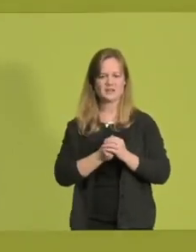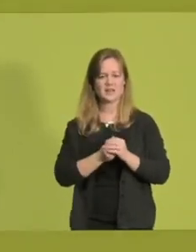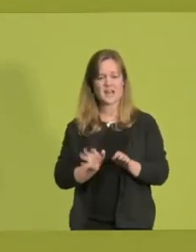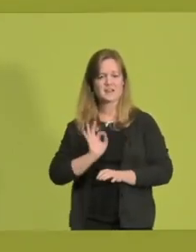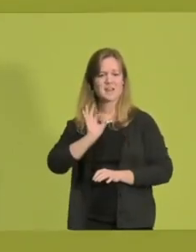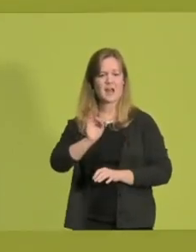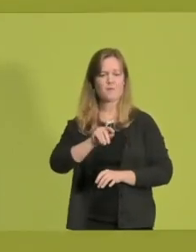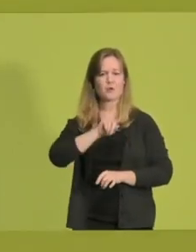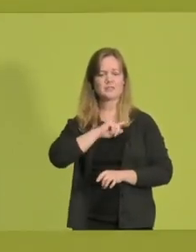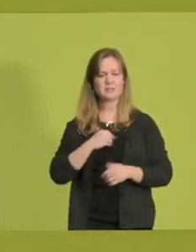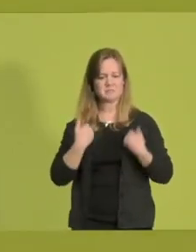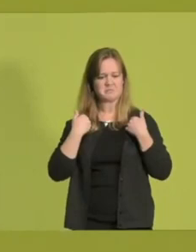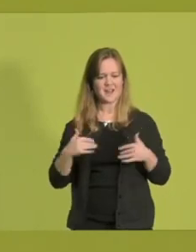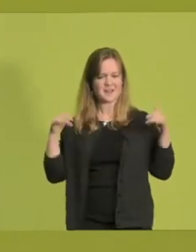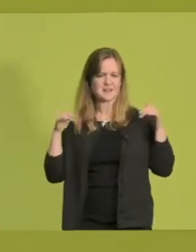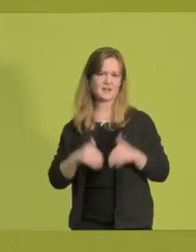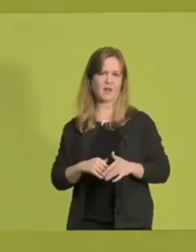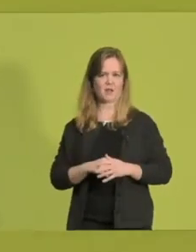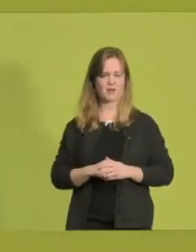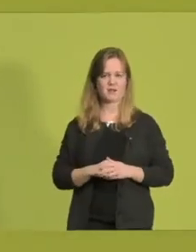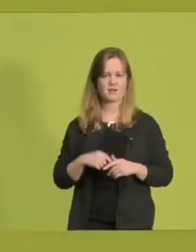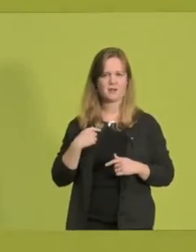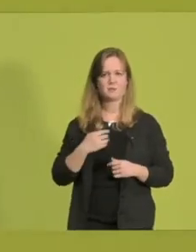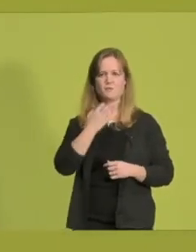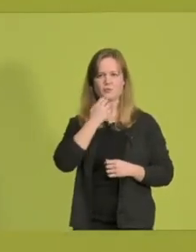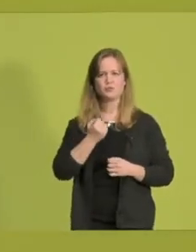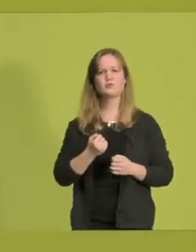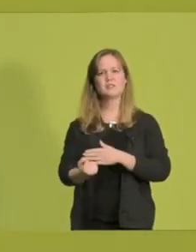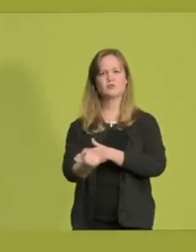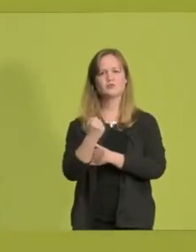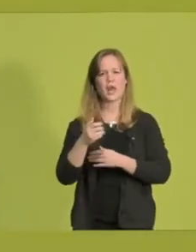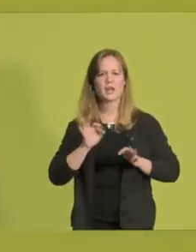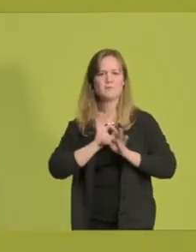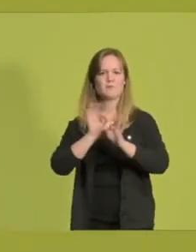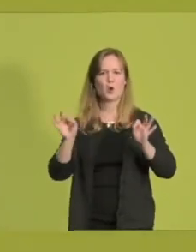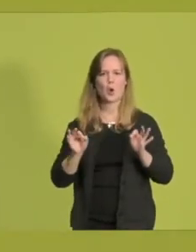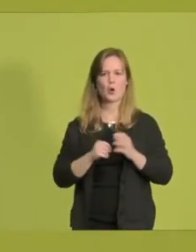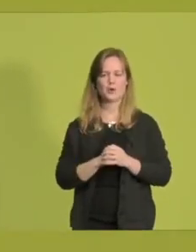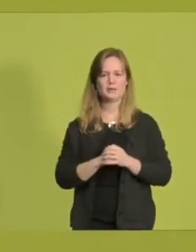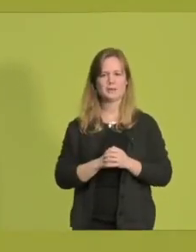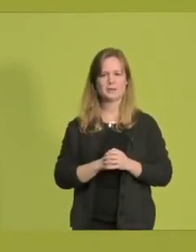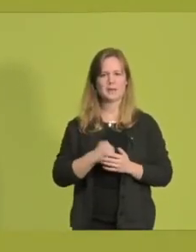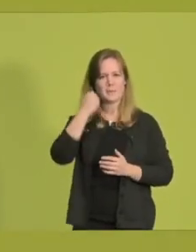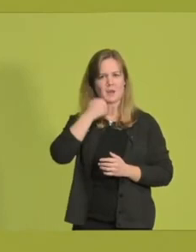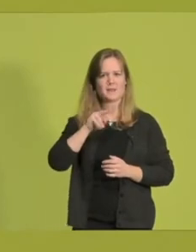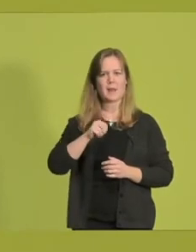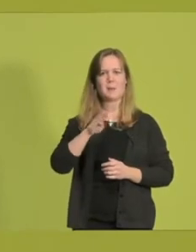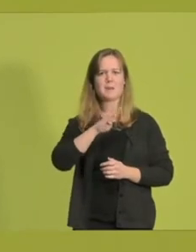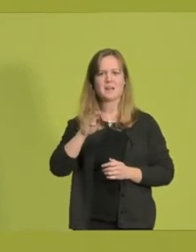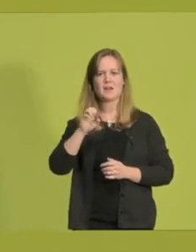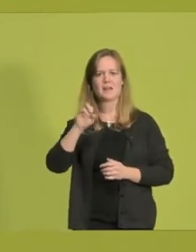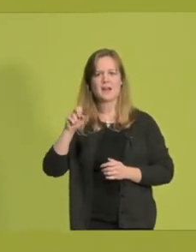ich, dafür brenne ich und dafür möchte ich für euch ins Rennen gehen. Mein Name ist Berivan